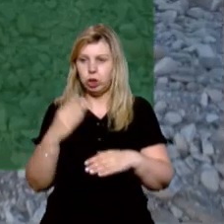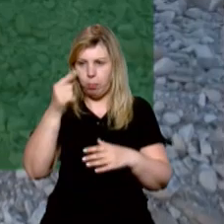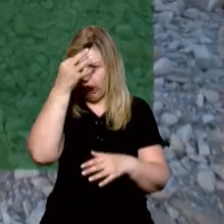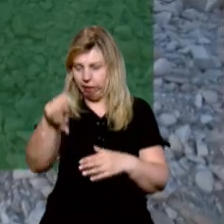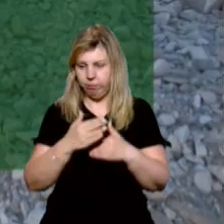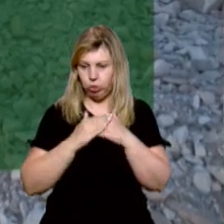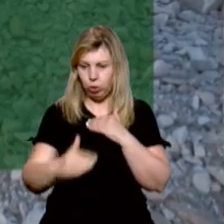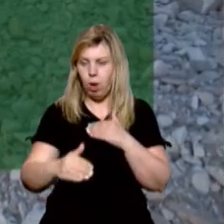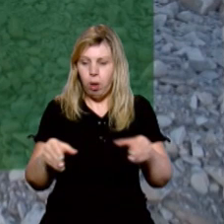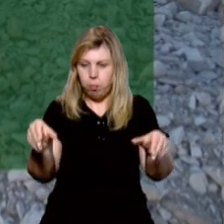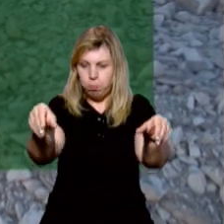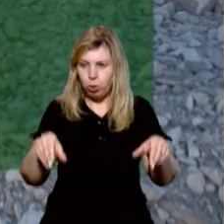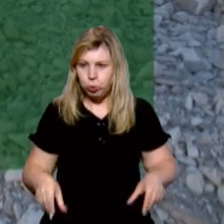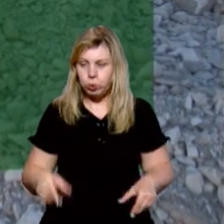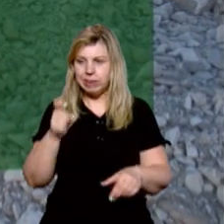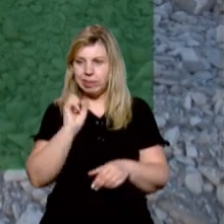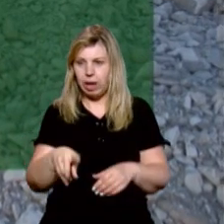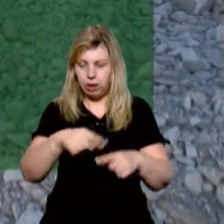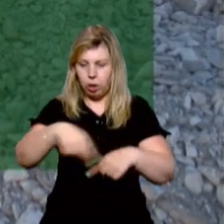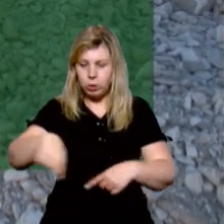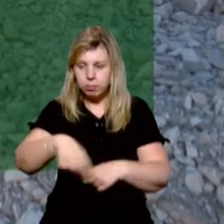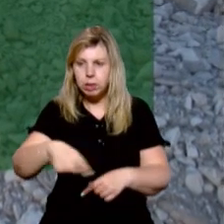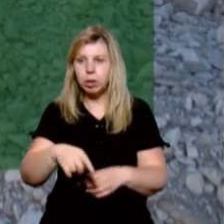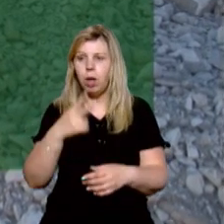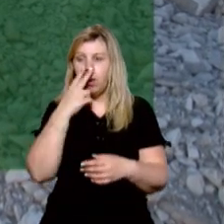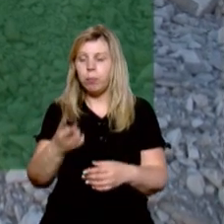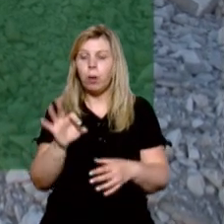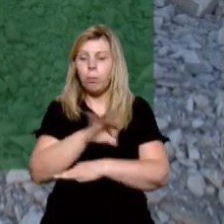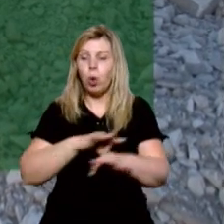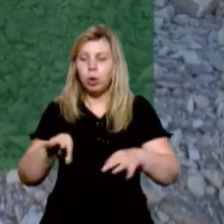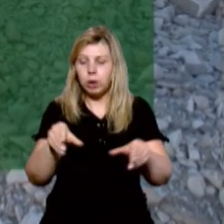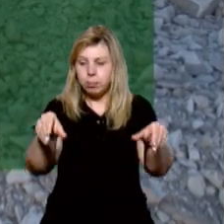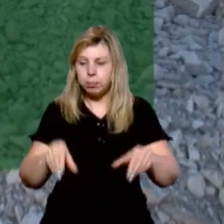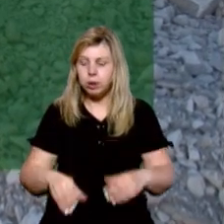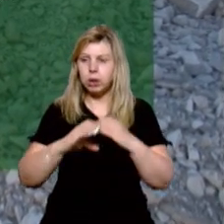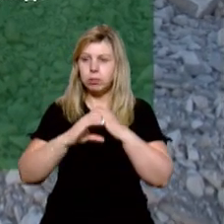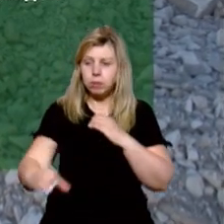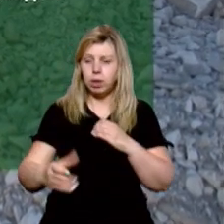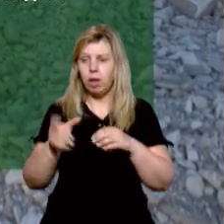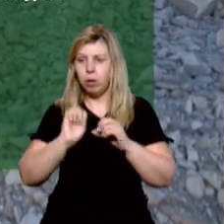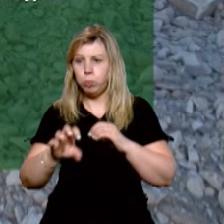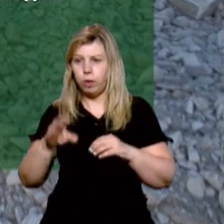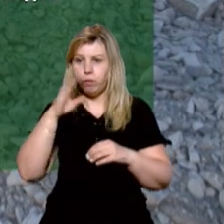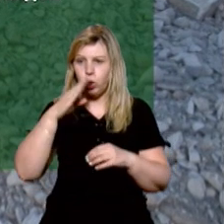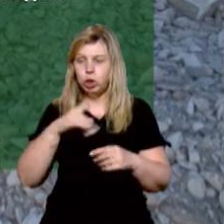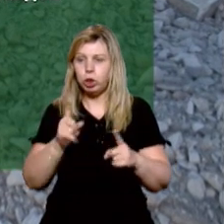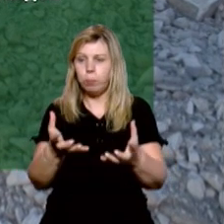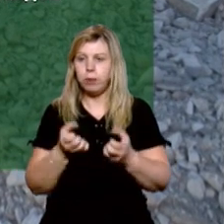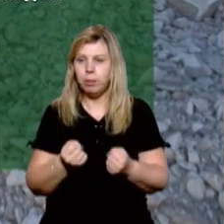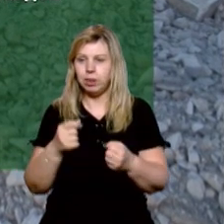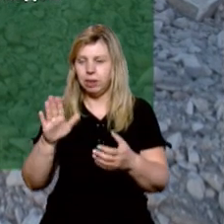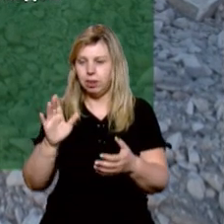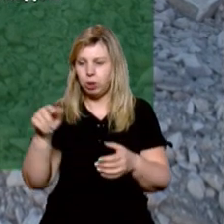шар. Поставлять бордюри, знаки, розмітку. Передбачено по проєкту – бордюри та стічні лотки зі скидом води дощеприймальний